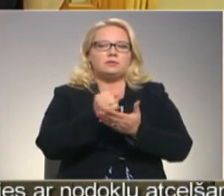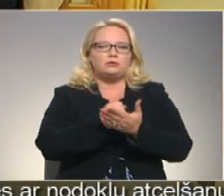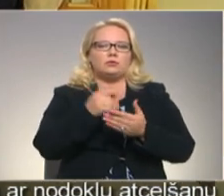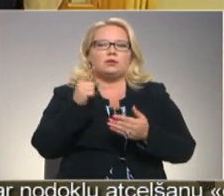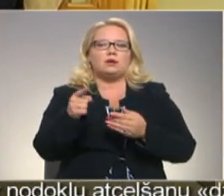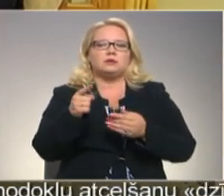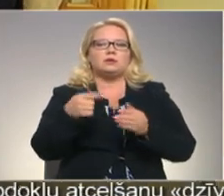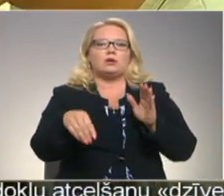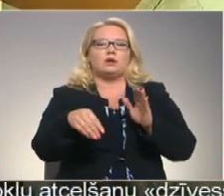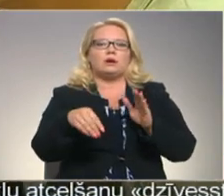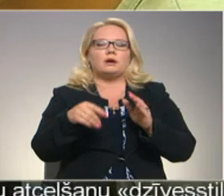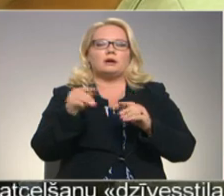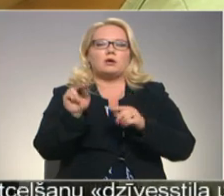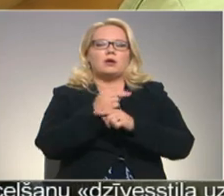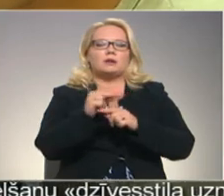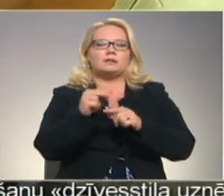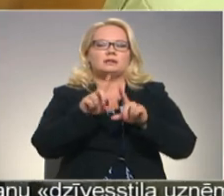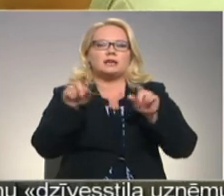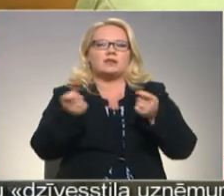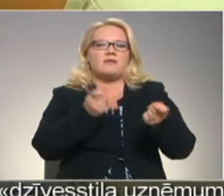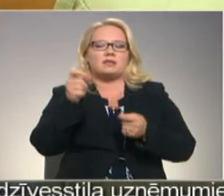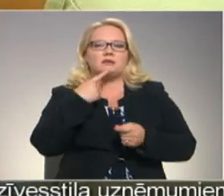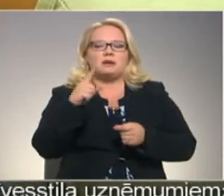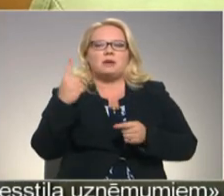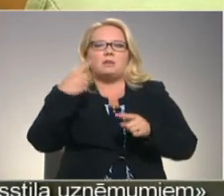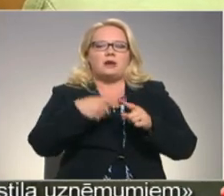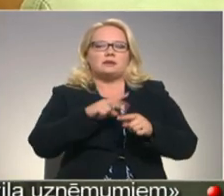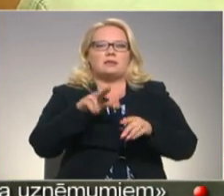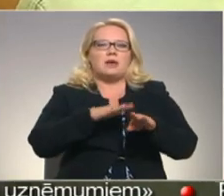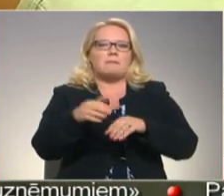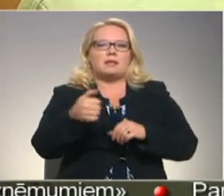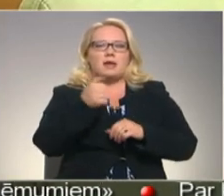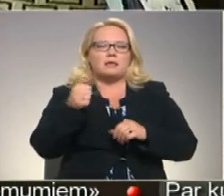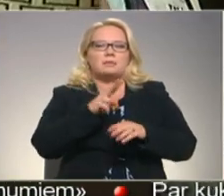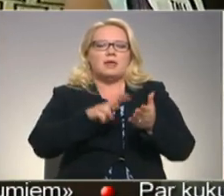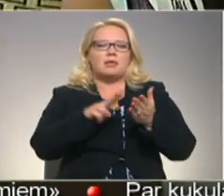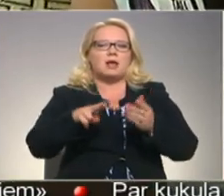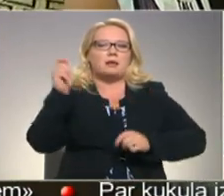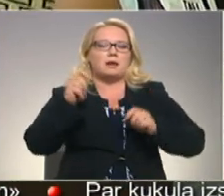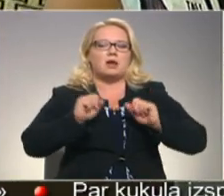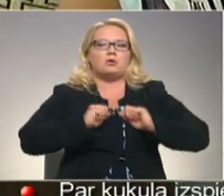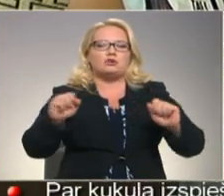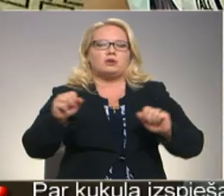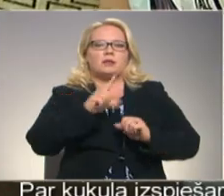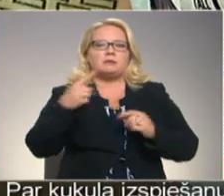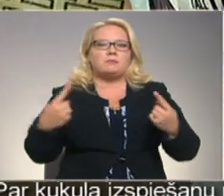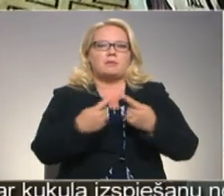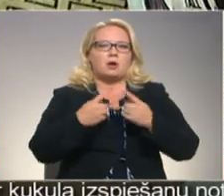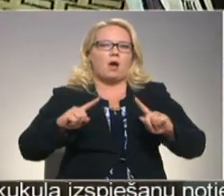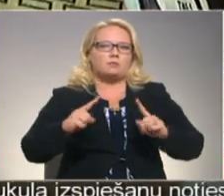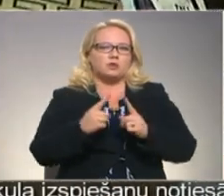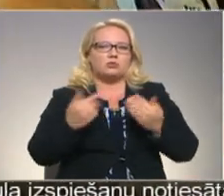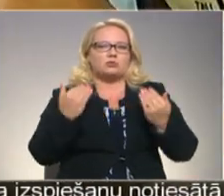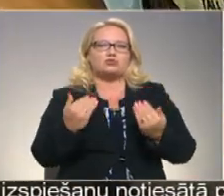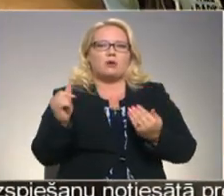korekcijas izglatības iestāds direktors atzīst, ka šī ir pirmā reize, kad nepilngadīgiem nelegālajiem imigrantiem, kā drošības līdzakli piemēro apcietinājumu,